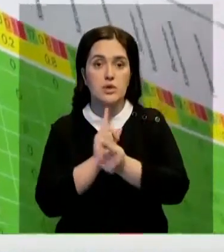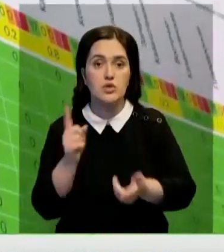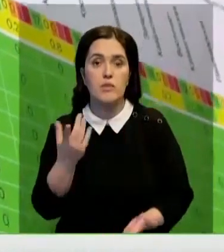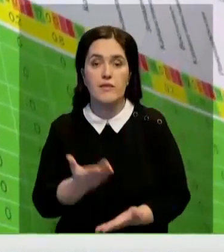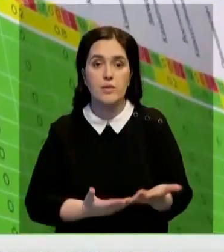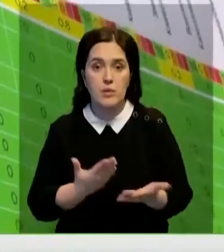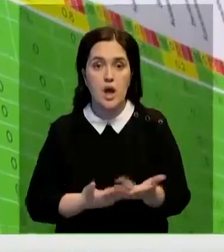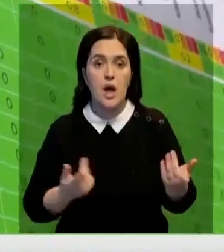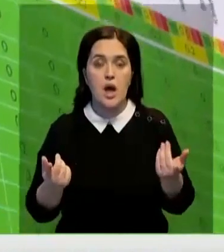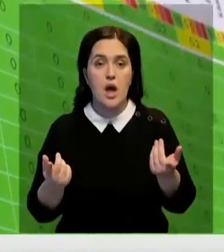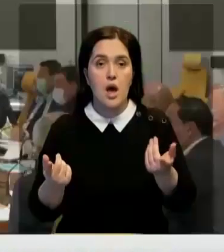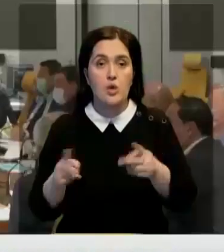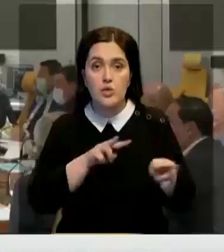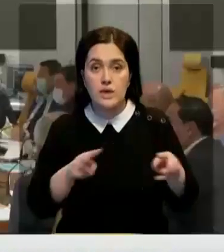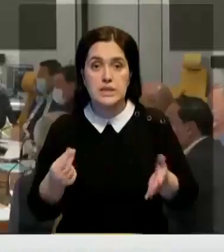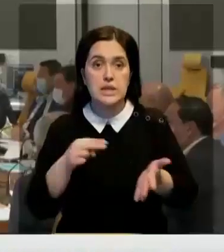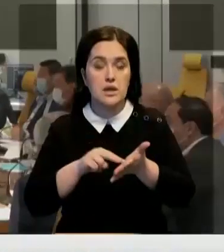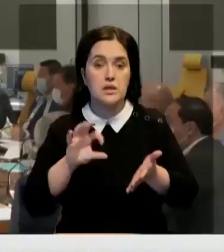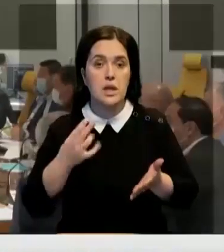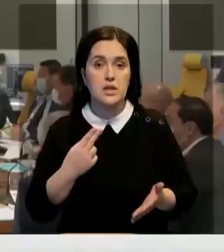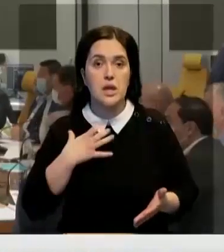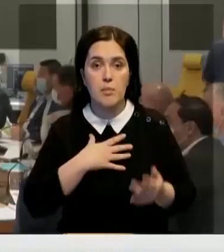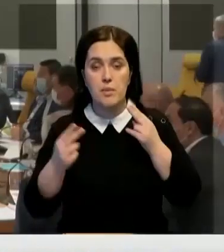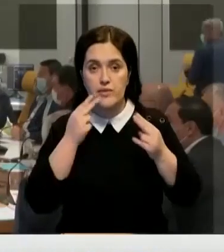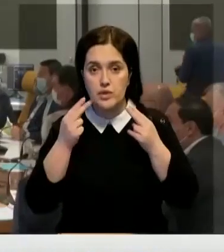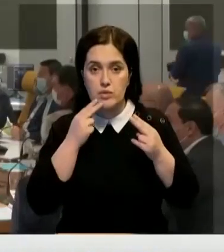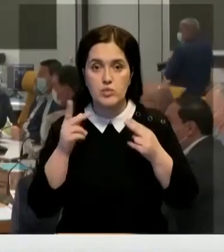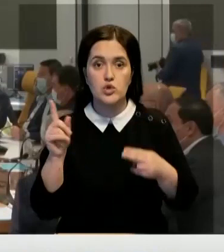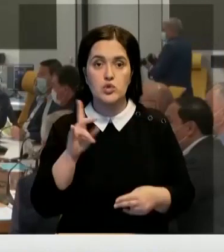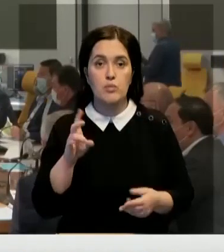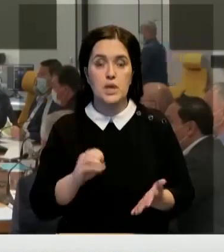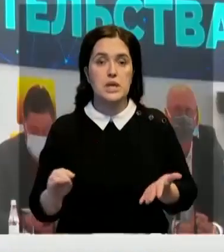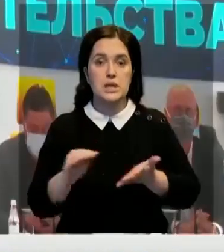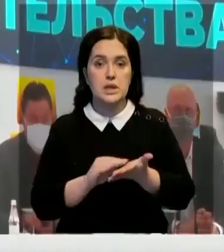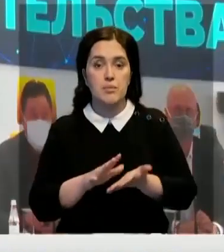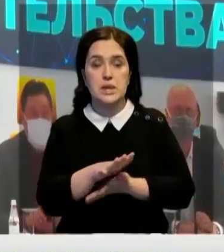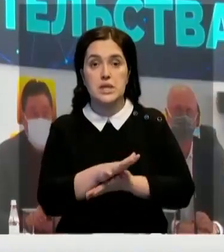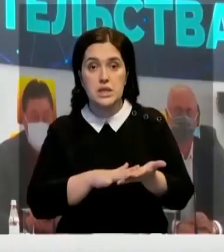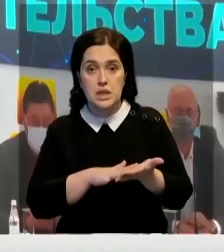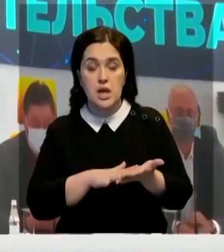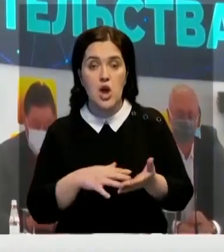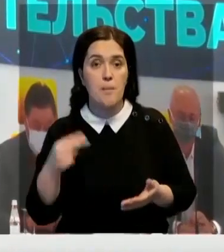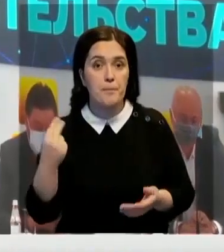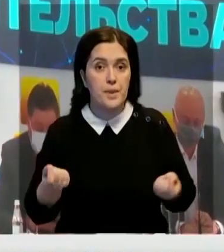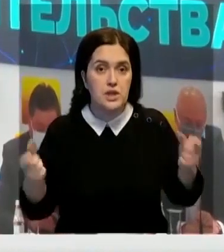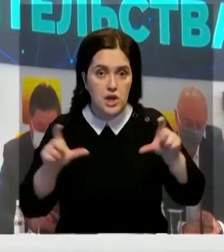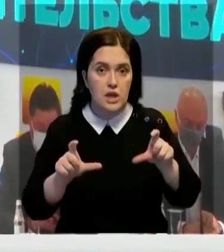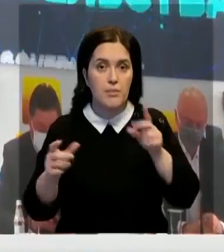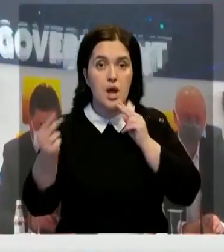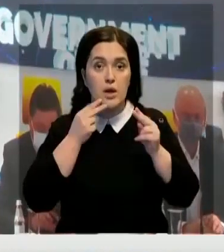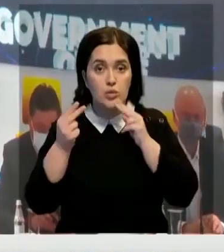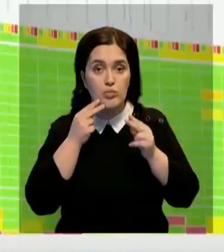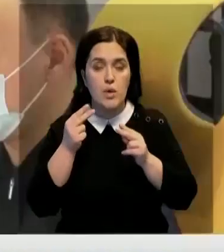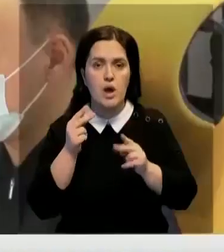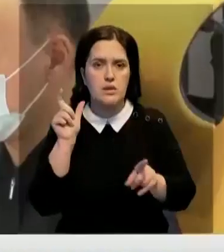встречаются, чтобы выработать механизмы регулирования цен на социально значимые продовольственные товары. Чтобы не допустить дальнейшего подорожания